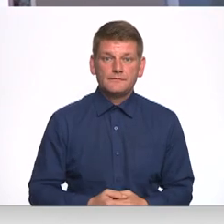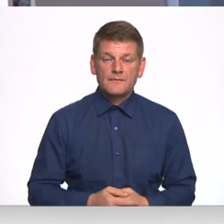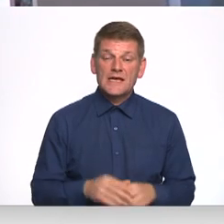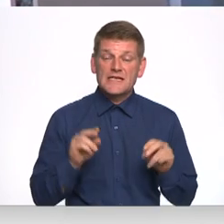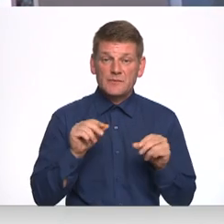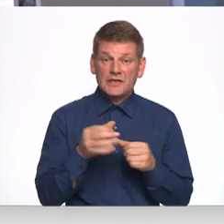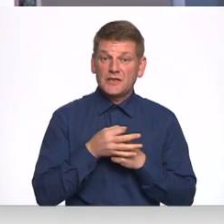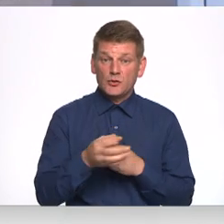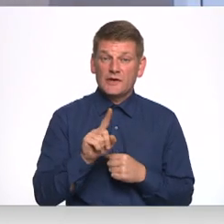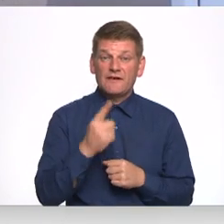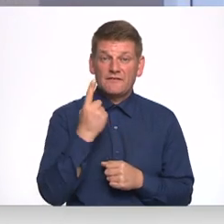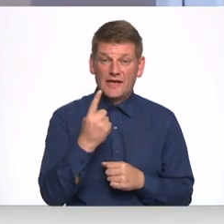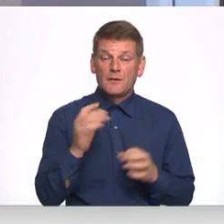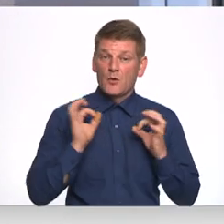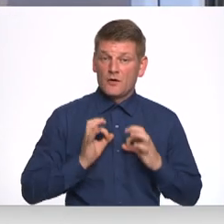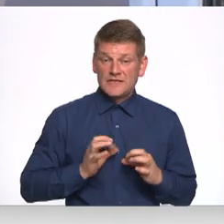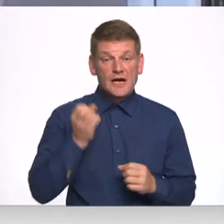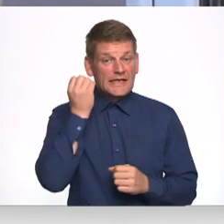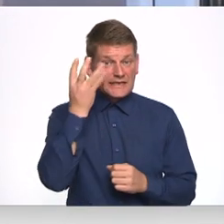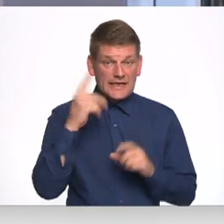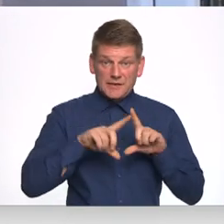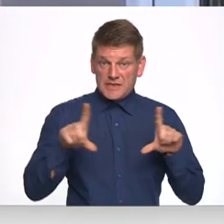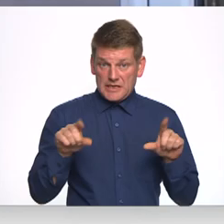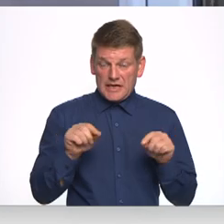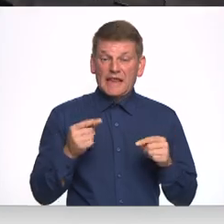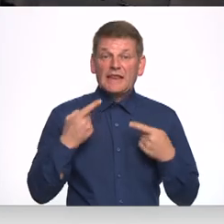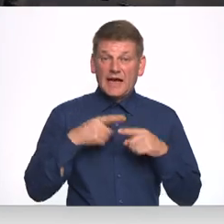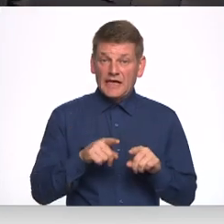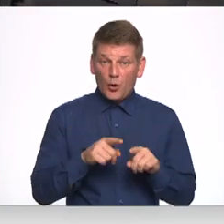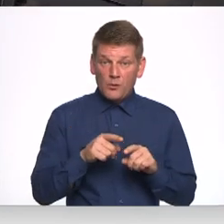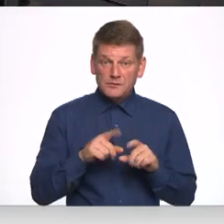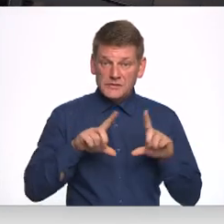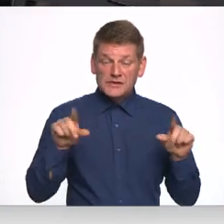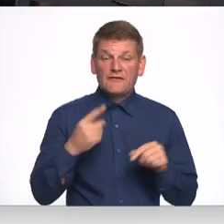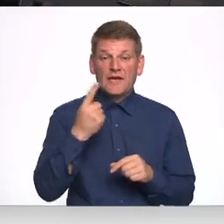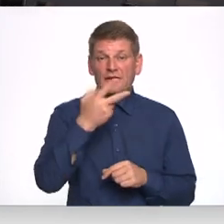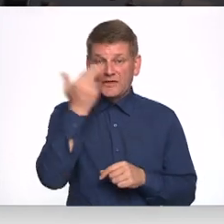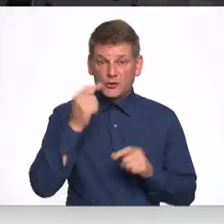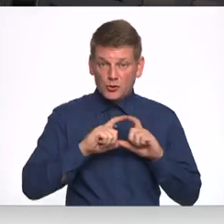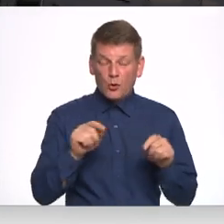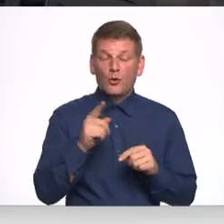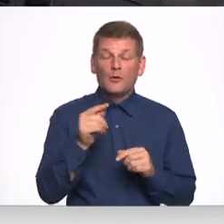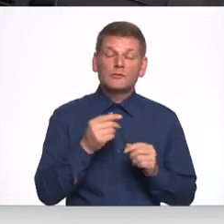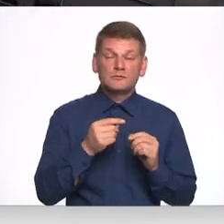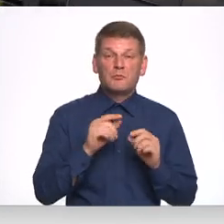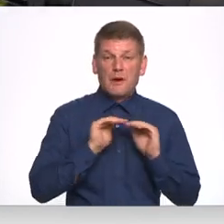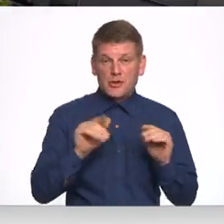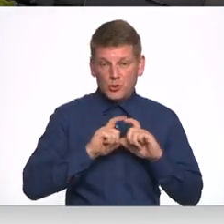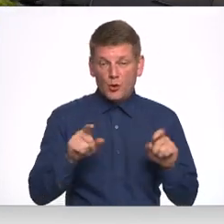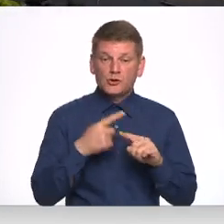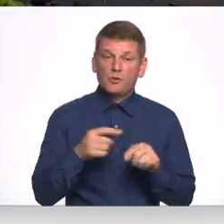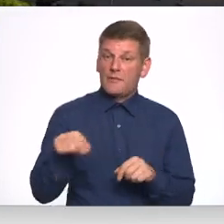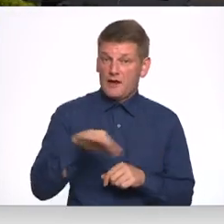Smiltenes novadā ir viena profesionālās izglītības iestāde – tehnikums, viena vidusskola un virkne pamatskola un bērnu dārzu.